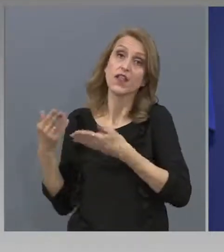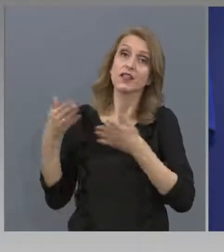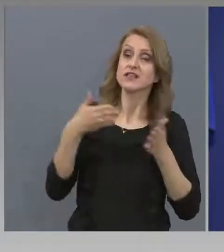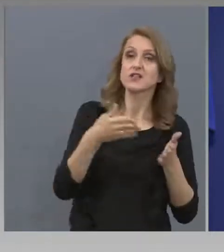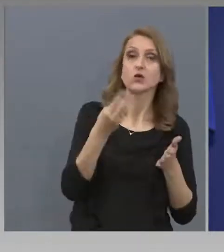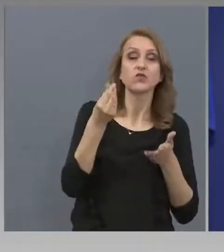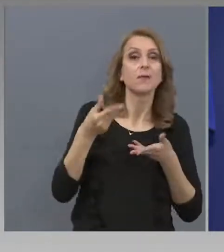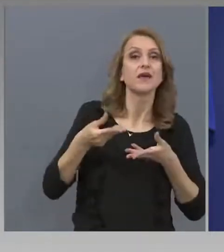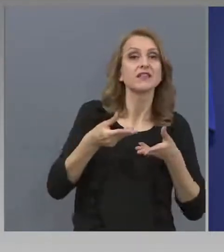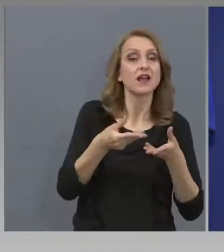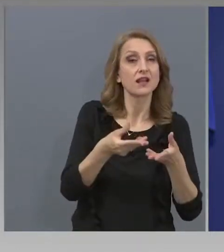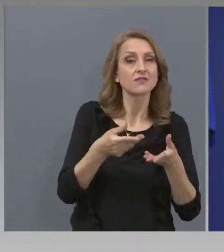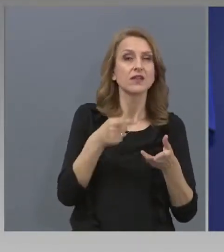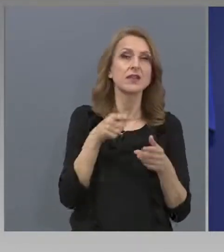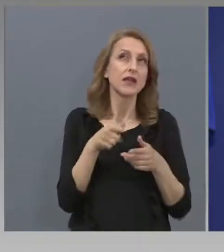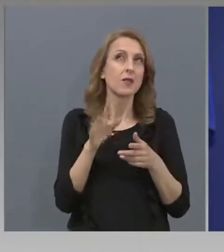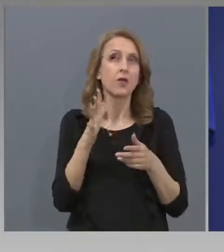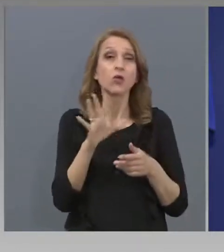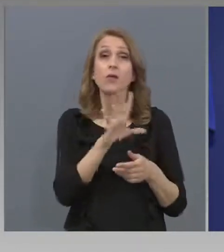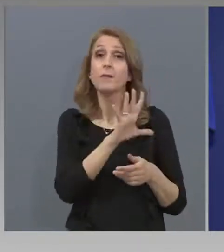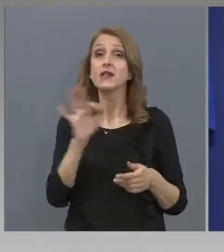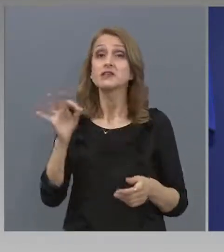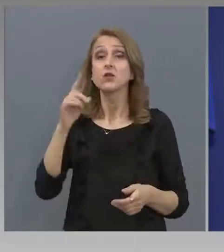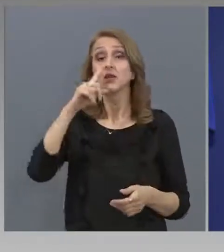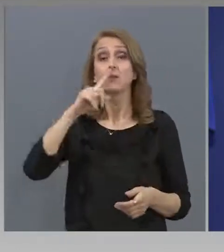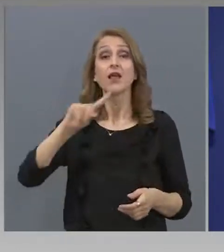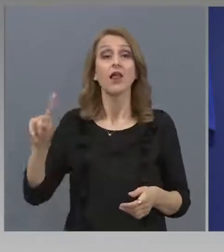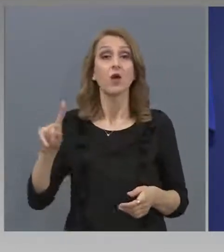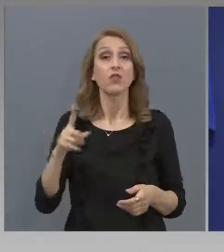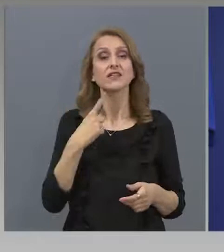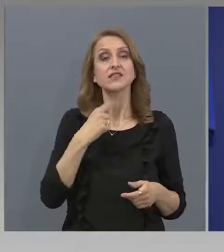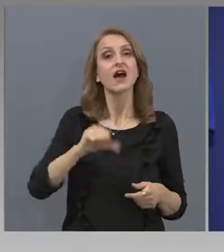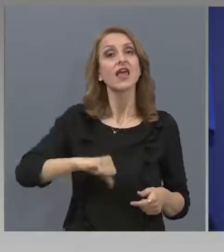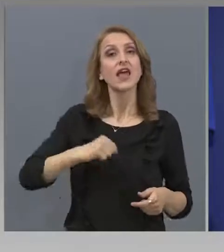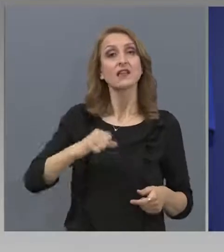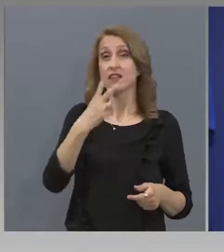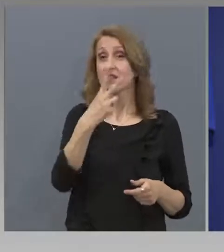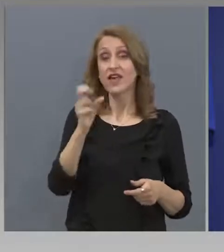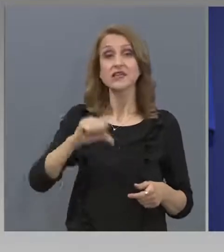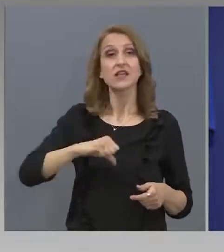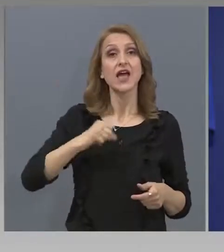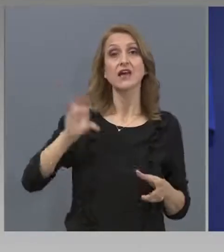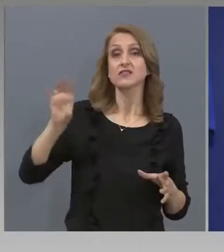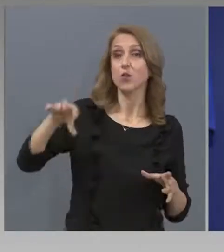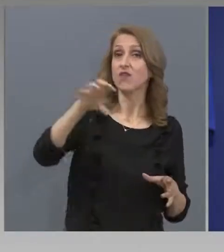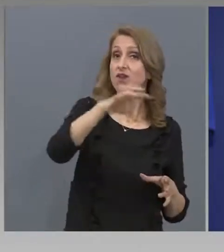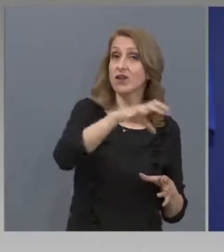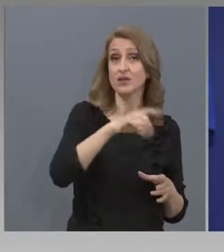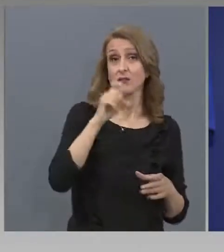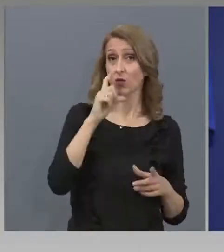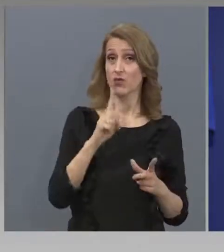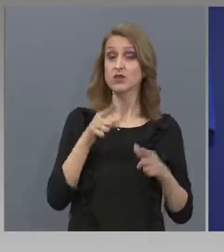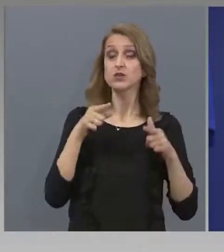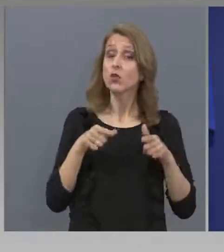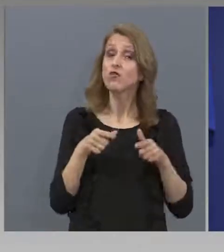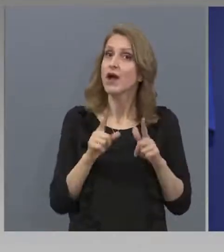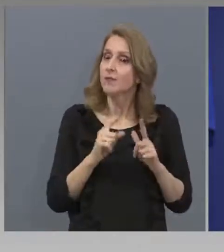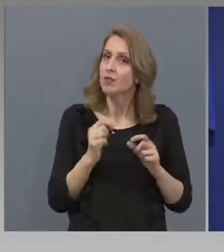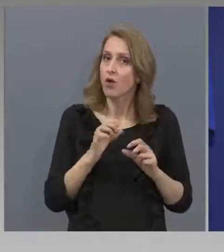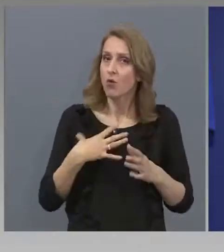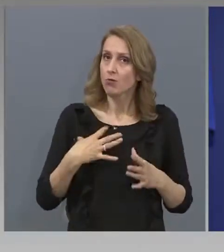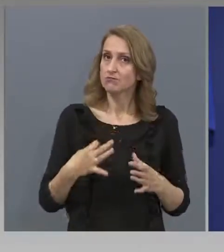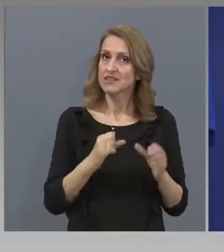припомням, че са предвидени около 500 милиона и в сега действащия бюджет, така че язовирите като една потенциална заплаха